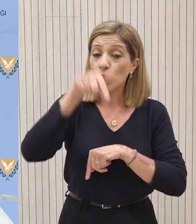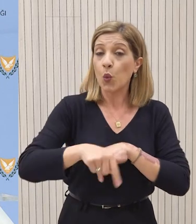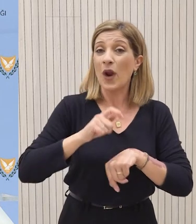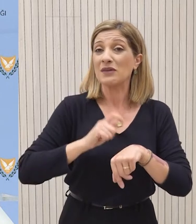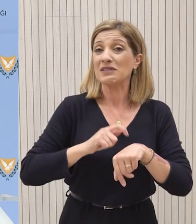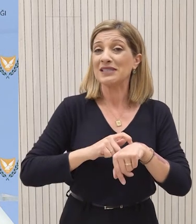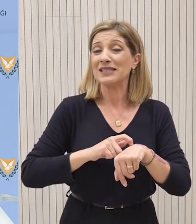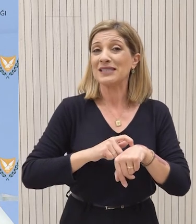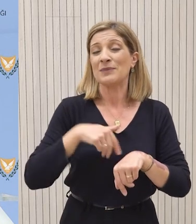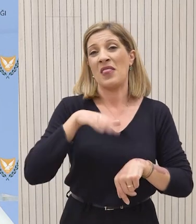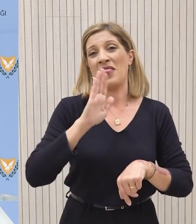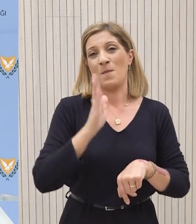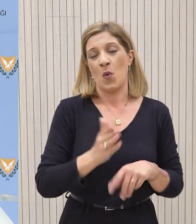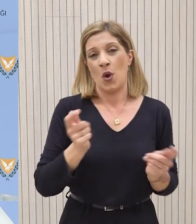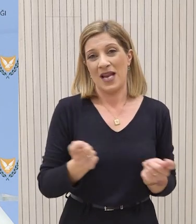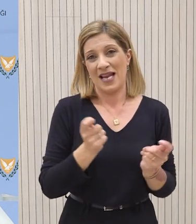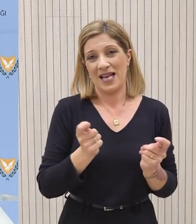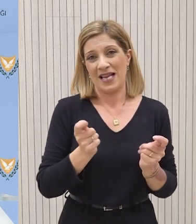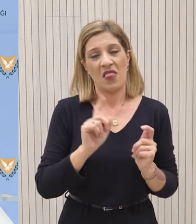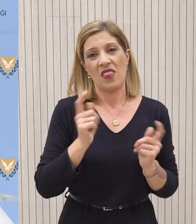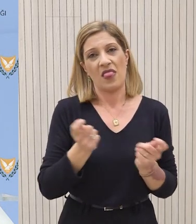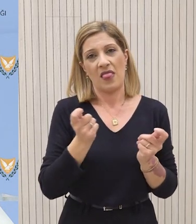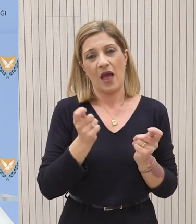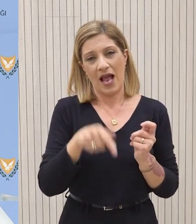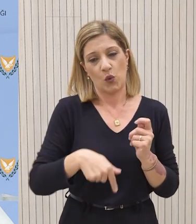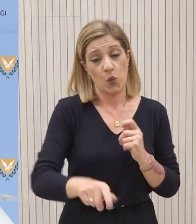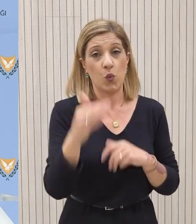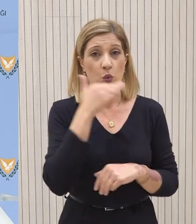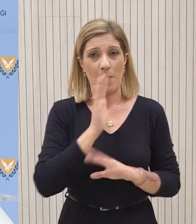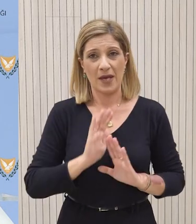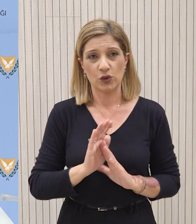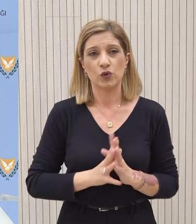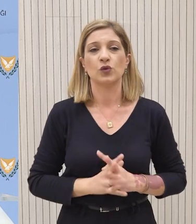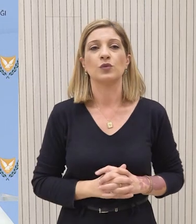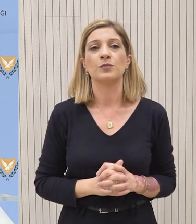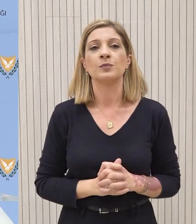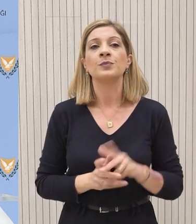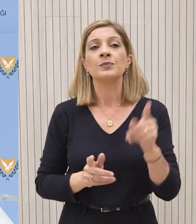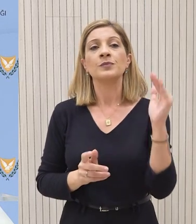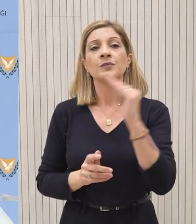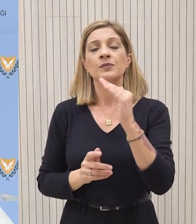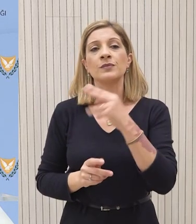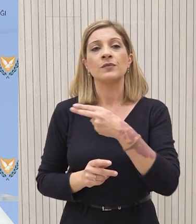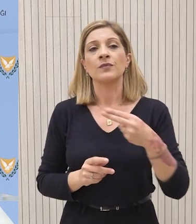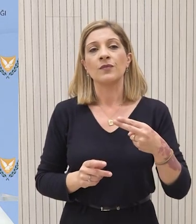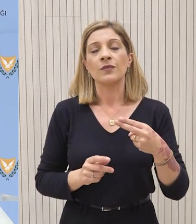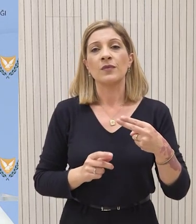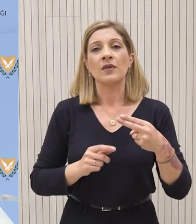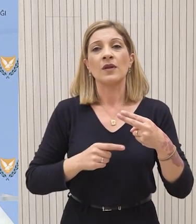στιγμή, τουλάχιστον αυτό το διάστημα, δεν είναι κάτι το οποίο θα πράξει ο πρόεδρος της Δημοκρατίας. Πώς χωρίζεται η